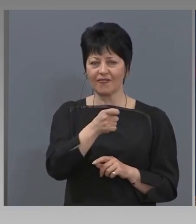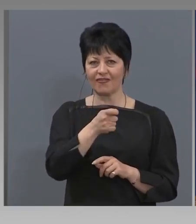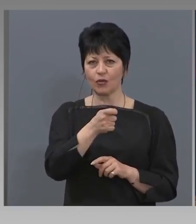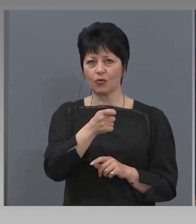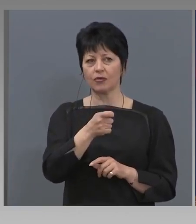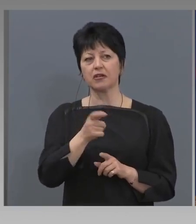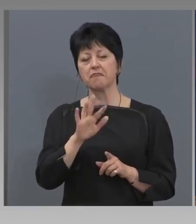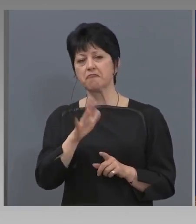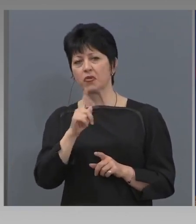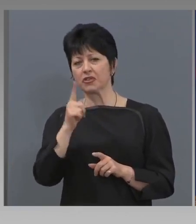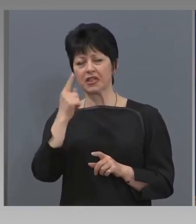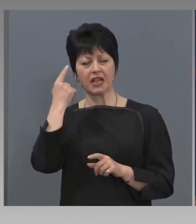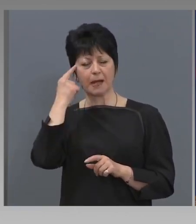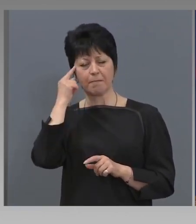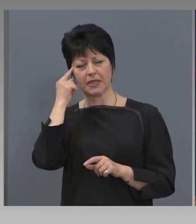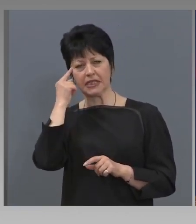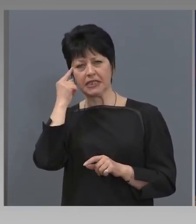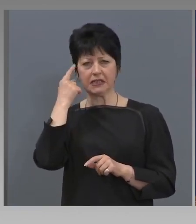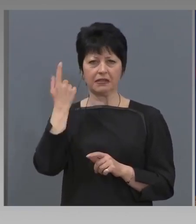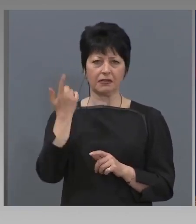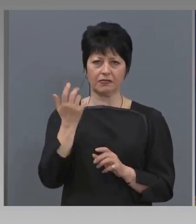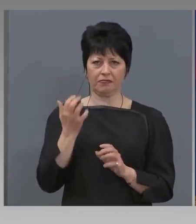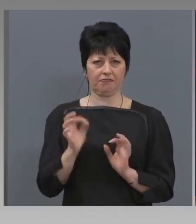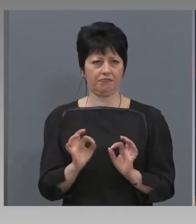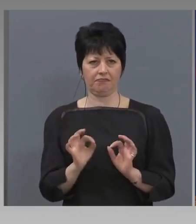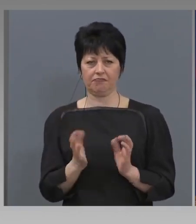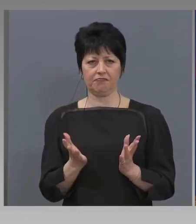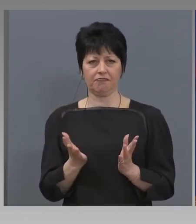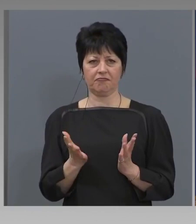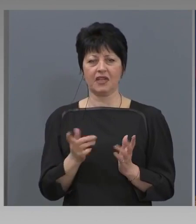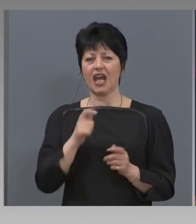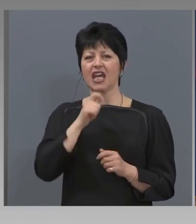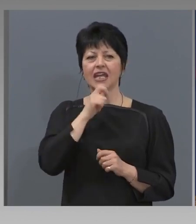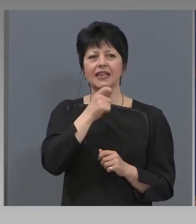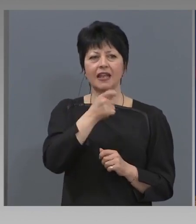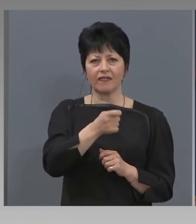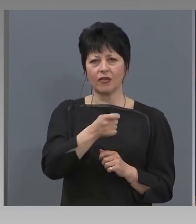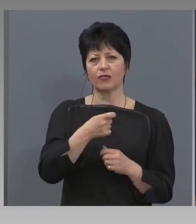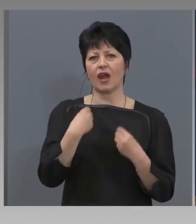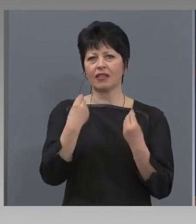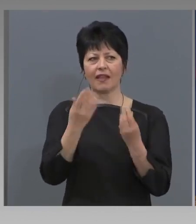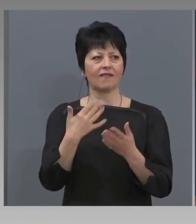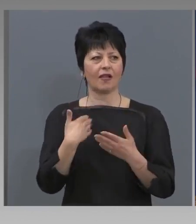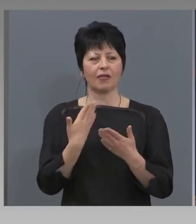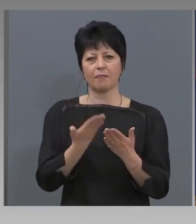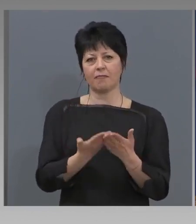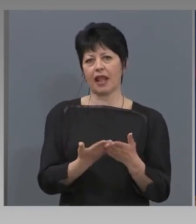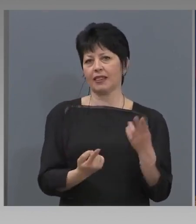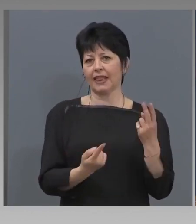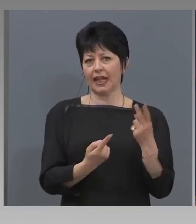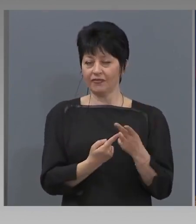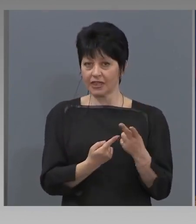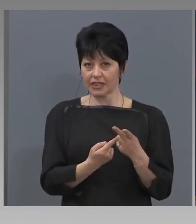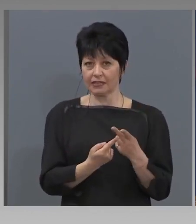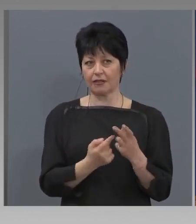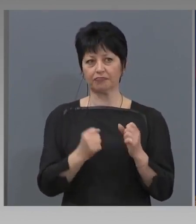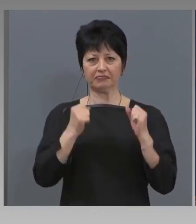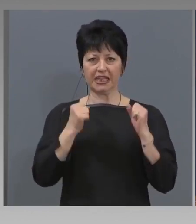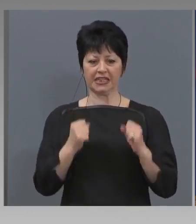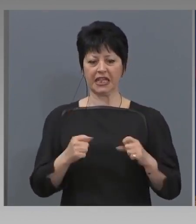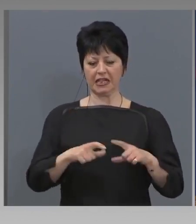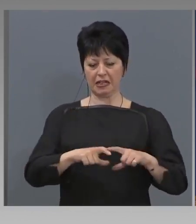Може ви да не е преценил изобщо, че интервю е давал за вас. И седнали на